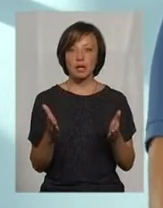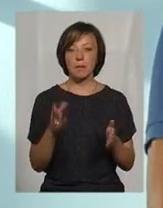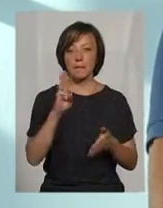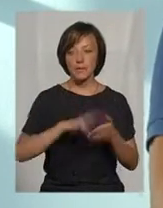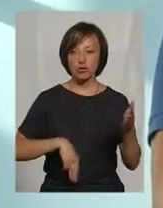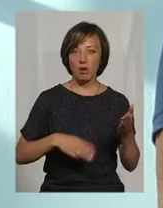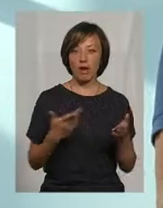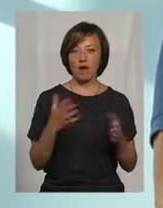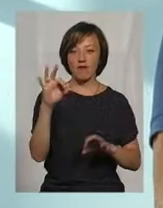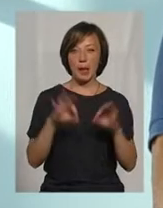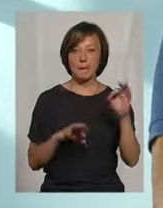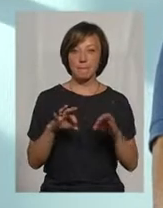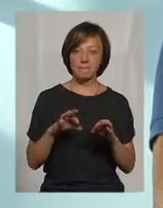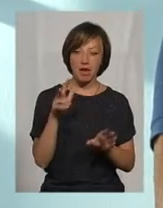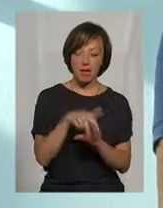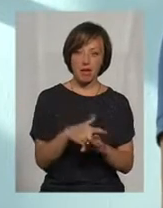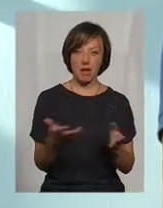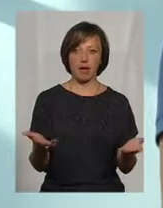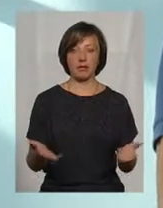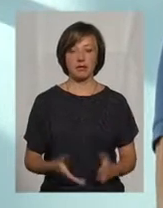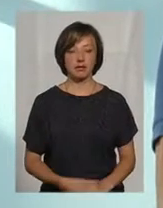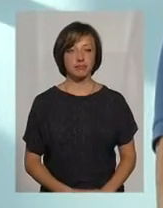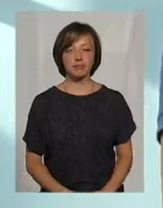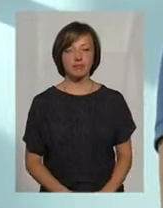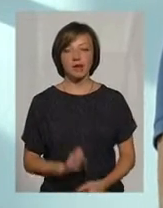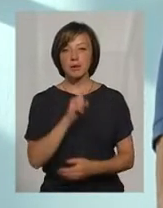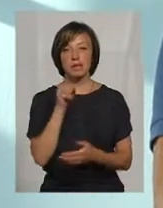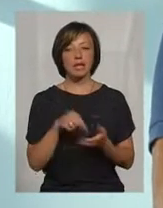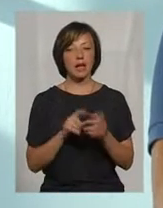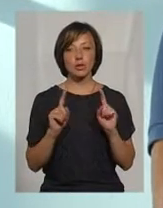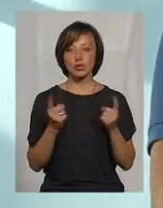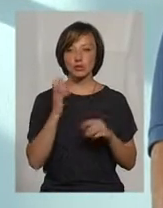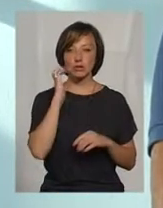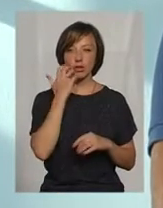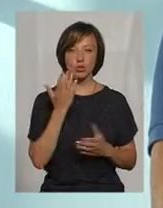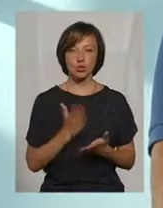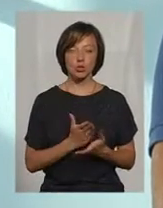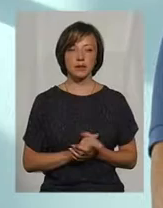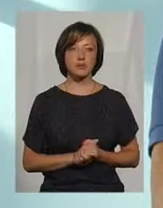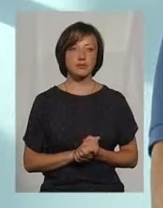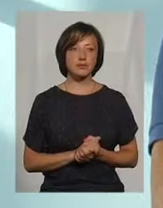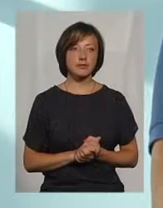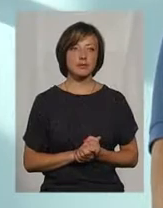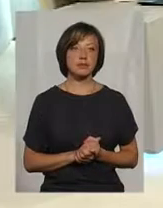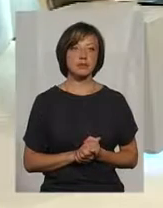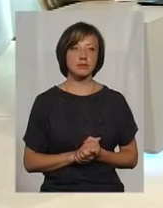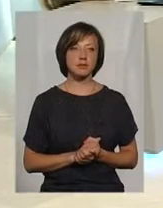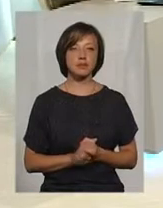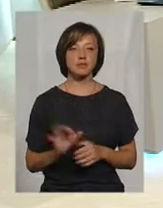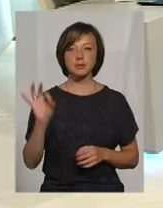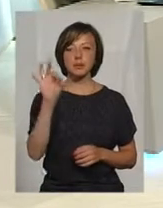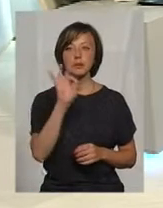штрафи від енеропостача і тих організацій. Тут питання дуже серйозно стоїть. Власне, про